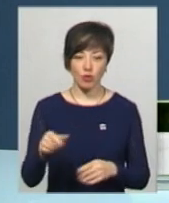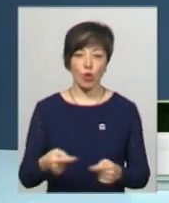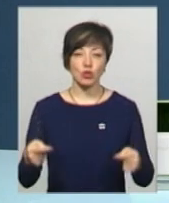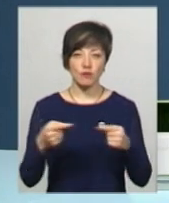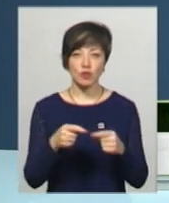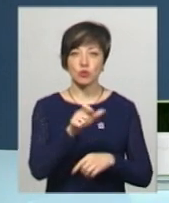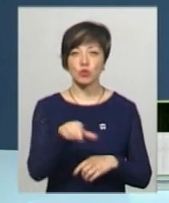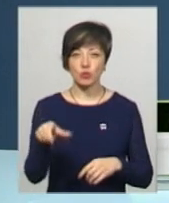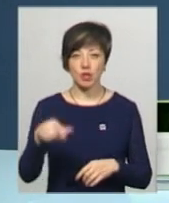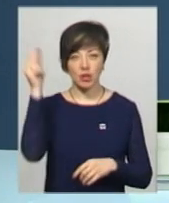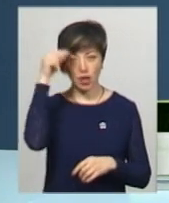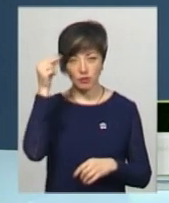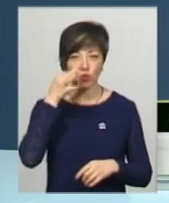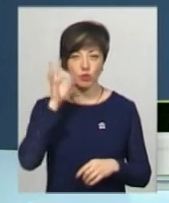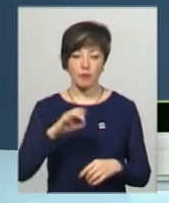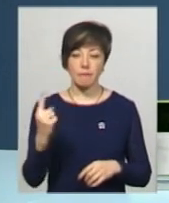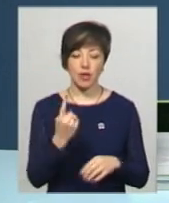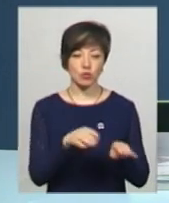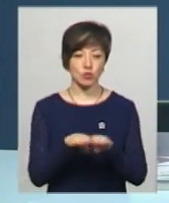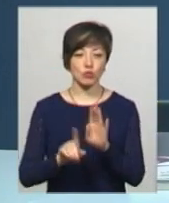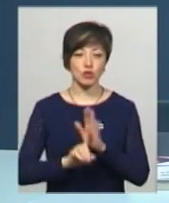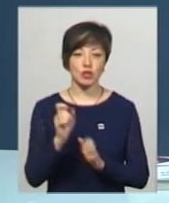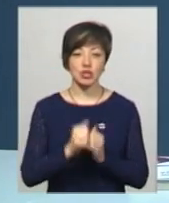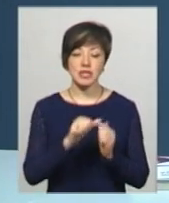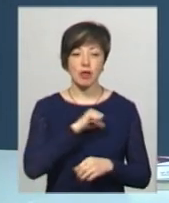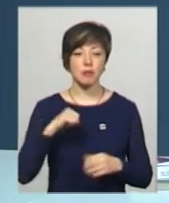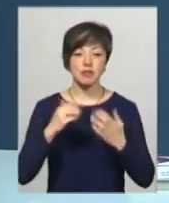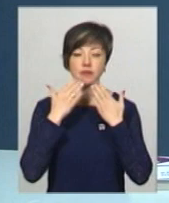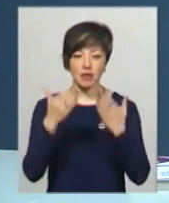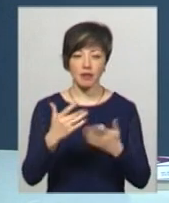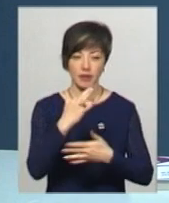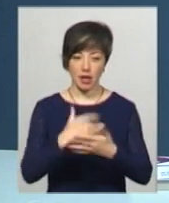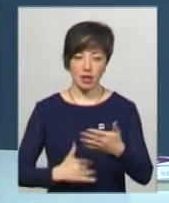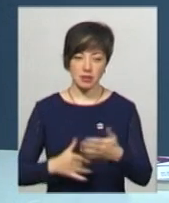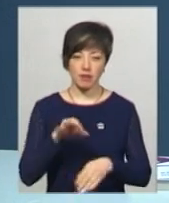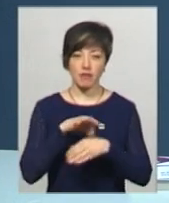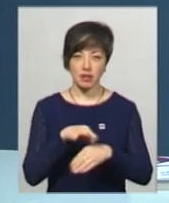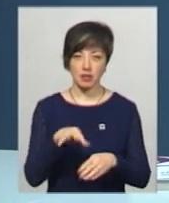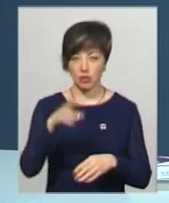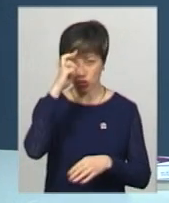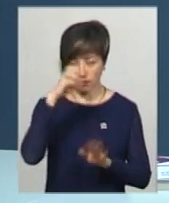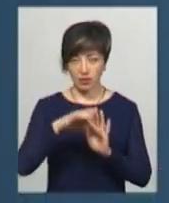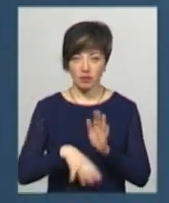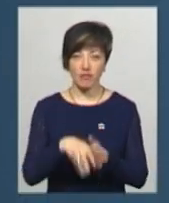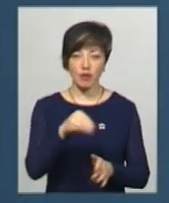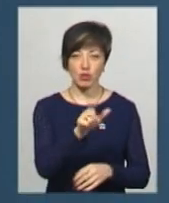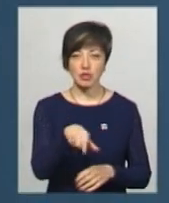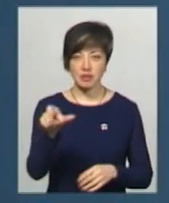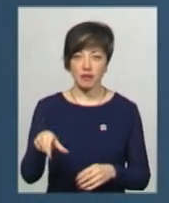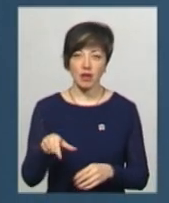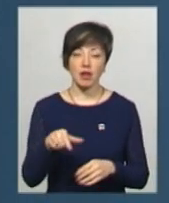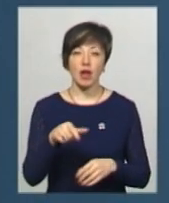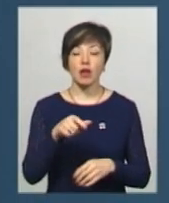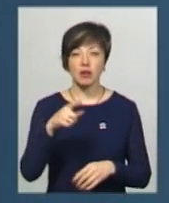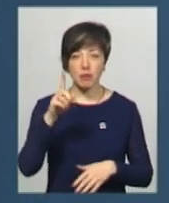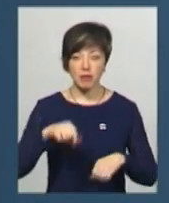виборці, навчені досвідом першого туру, почали частіше самі звертатися в реєстр ведення державного реєстру виборців. Слід відмітити, що